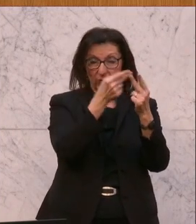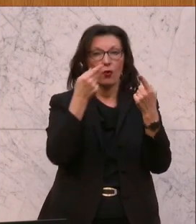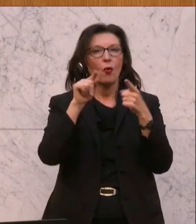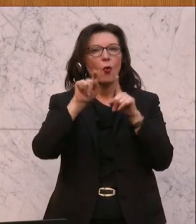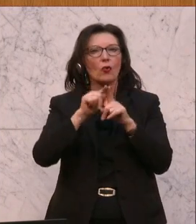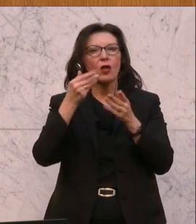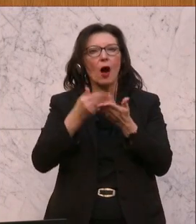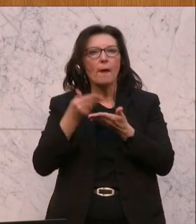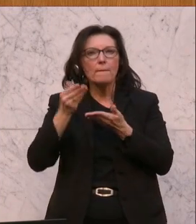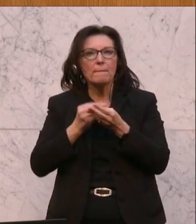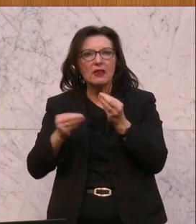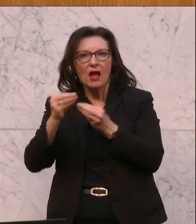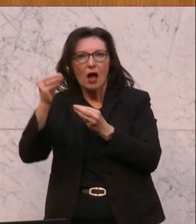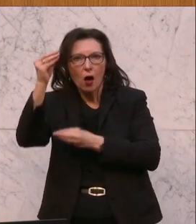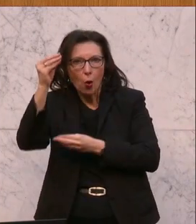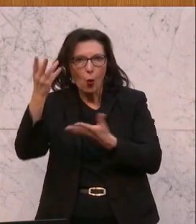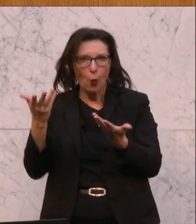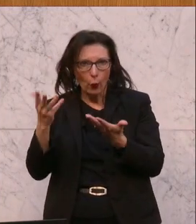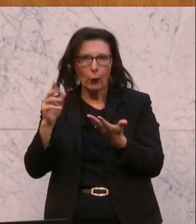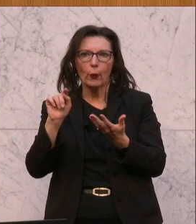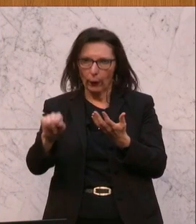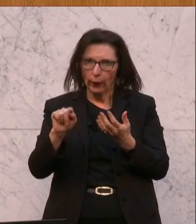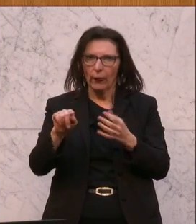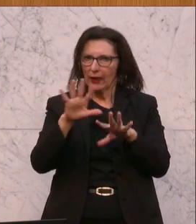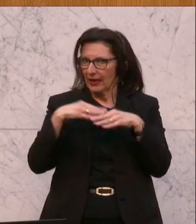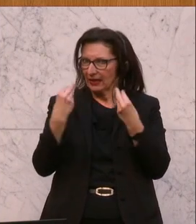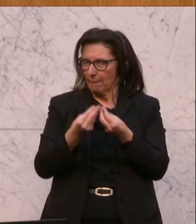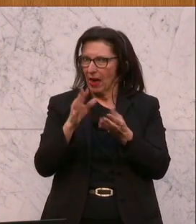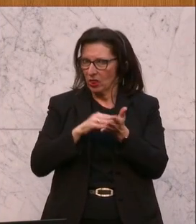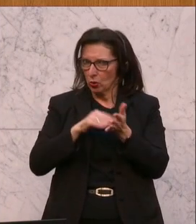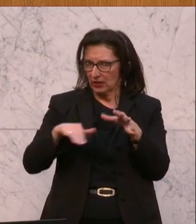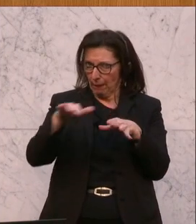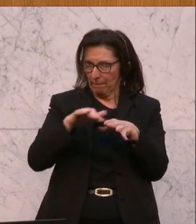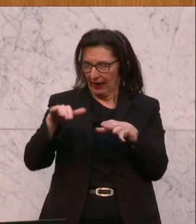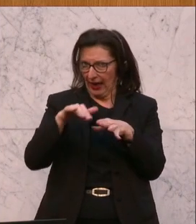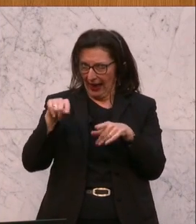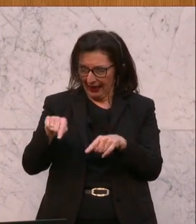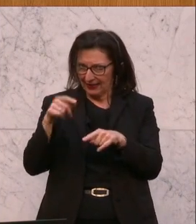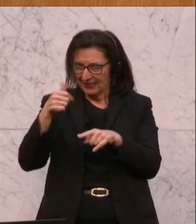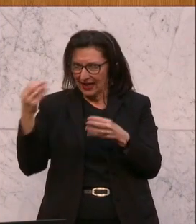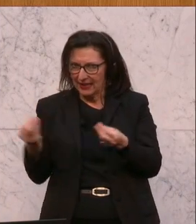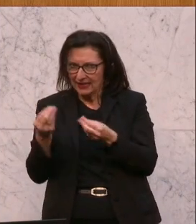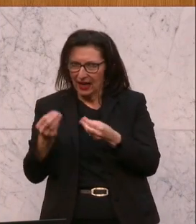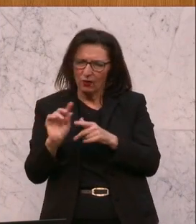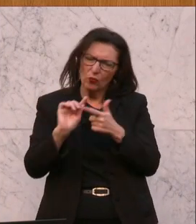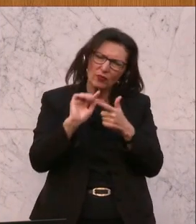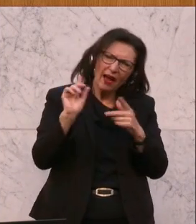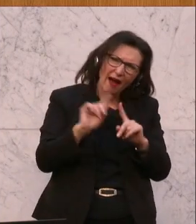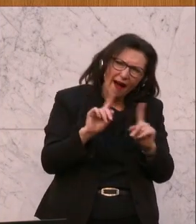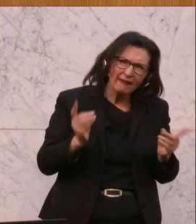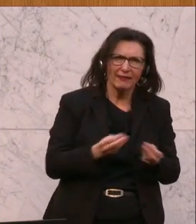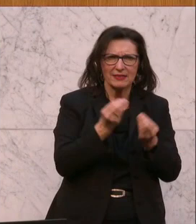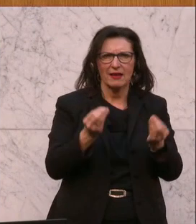Mieten aus dem Bereich der gemeinnützigen Bauvereinigungen auf der einen Seite und eine Sanierungsoffensive und ein